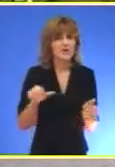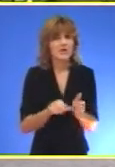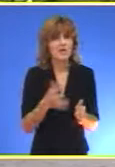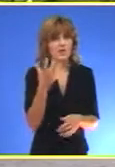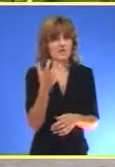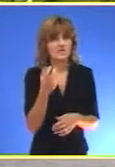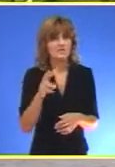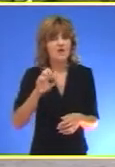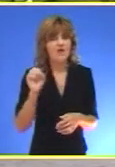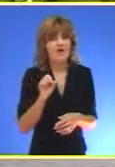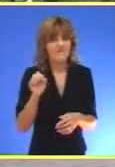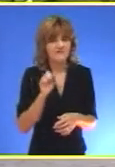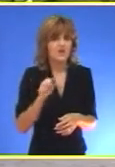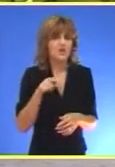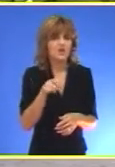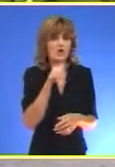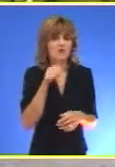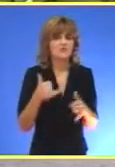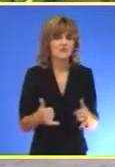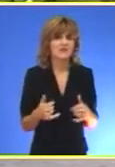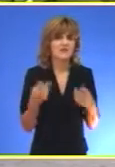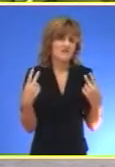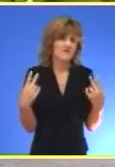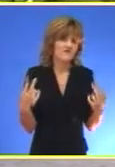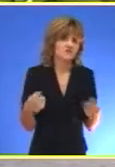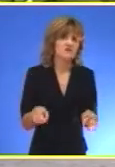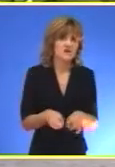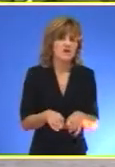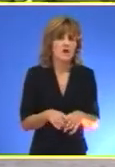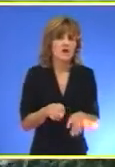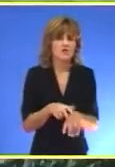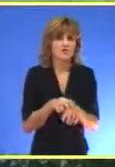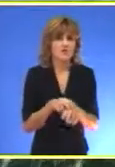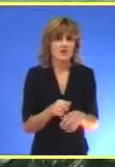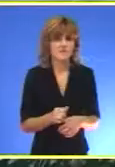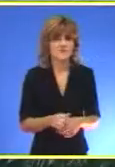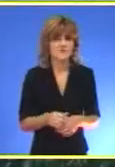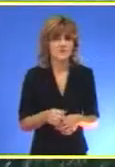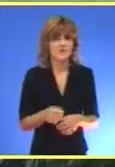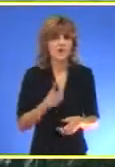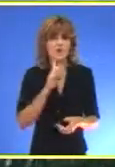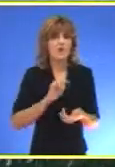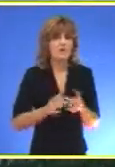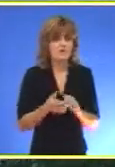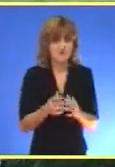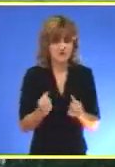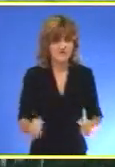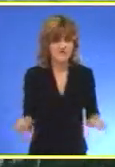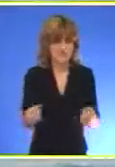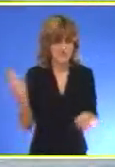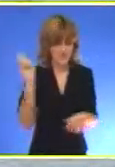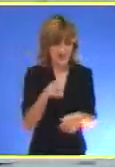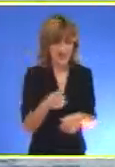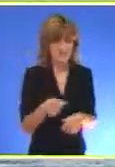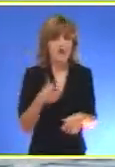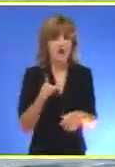evra I to nam je danas najvažnija praktično ta sadačka trka Takmičari Vesločkog kluba Palić, Hermina Vaš,